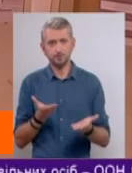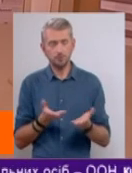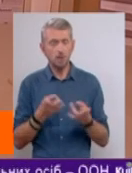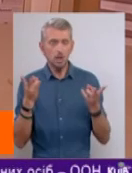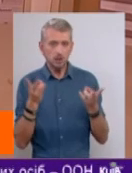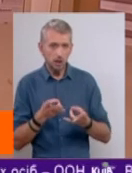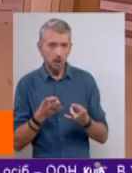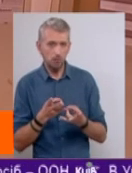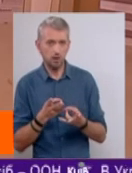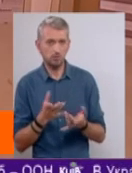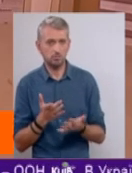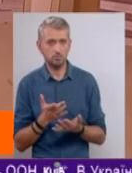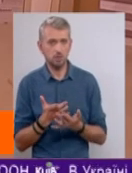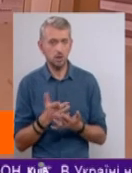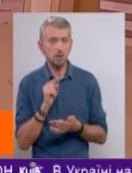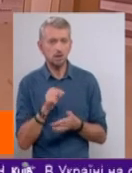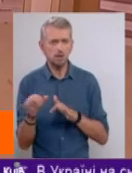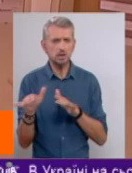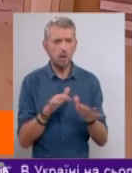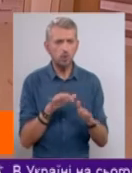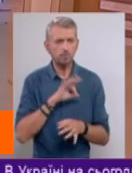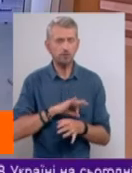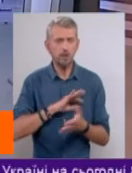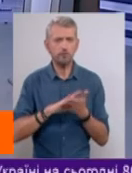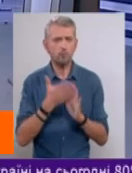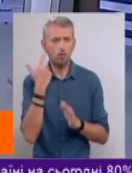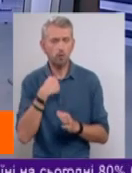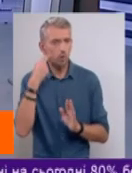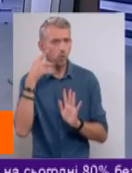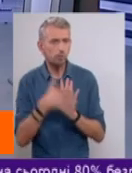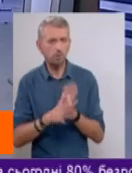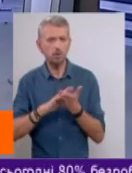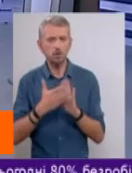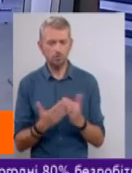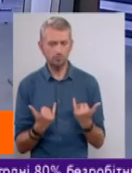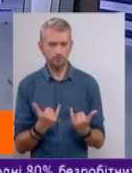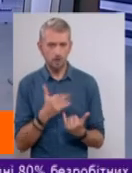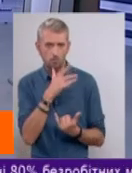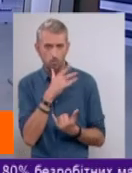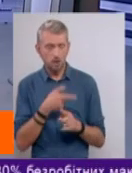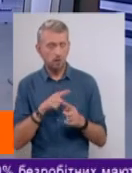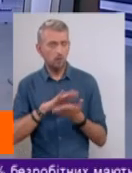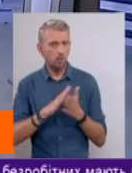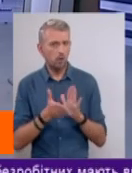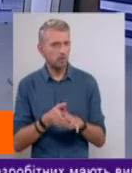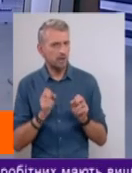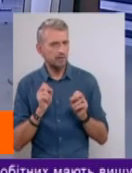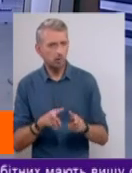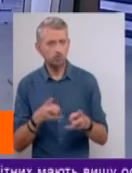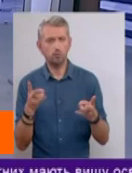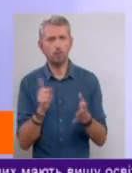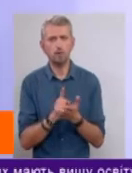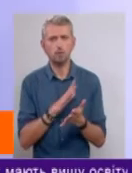треба, знову ж таки, ці заходи вживати в умовах, коли ми вже розуміємо, що станом на даний момент ця ситуація є критичною і повинна бути якась